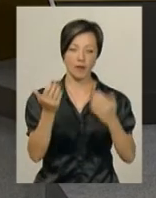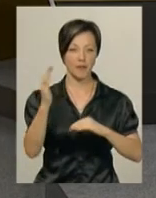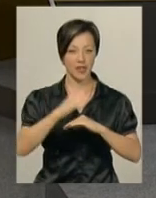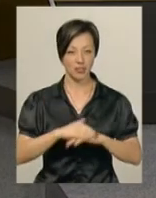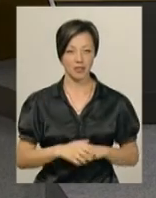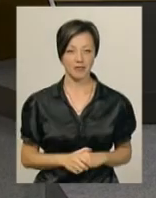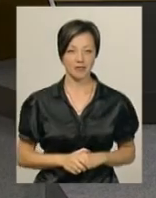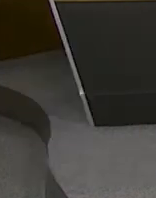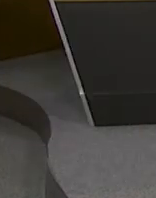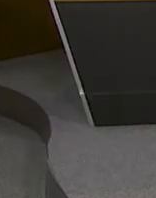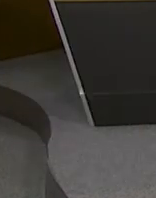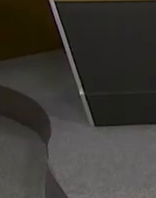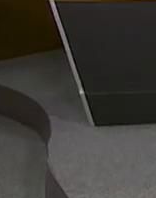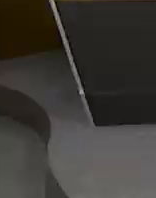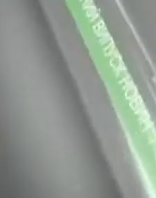вечора!